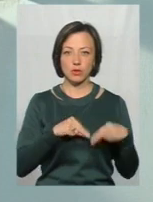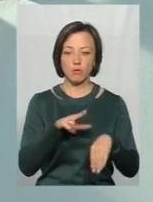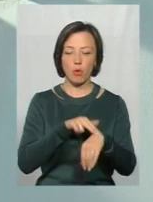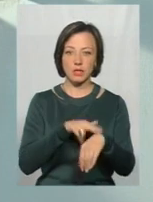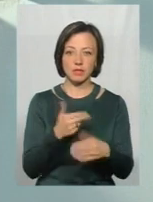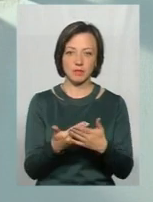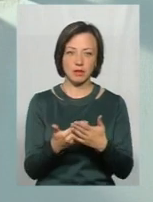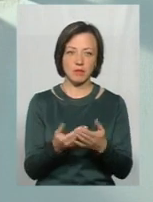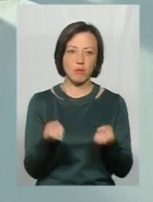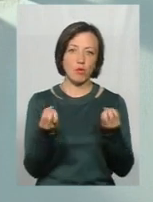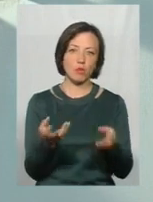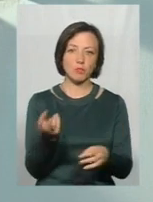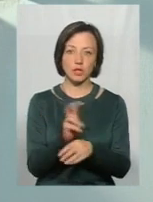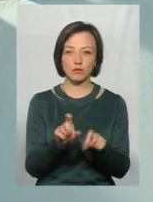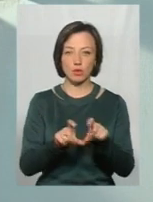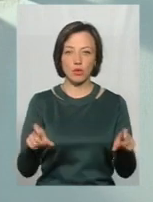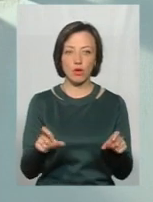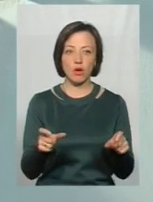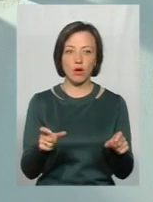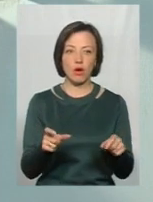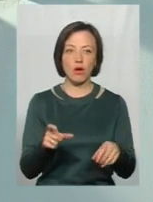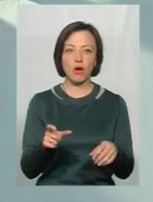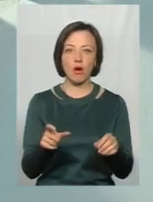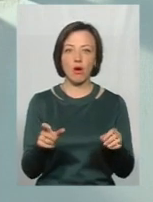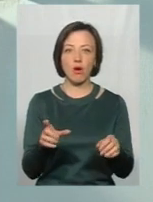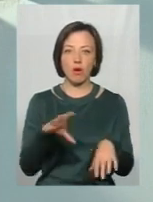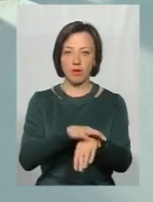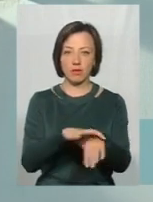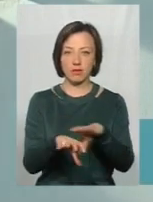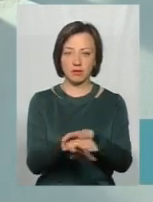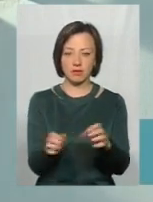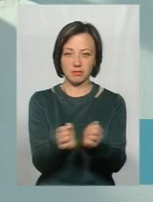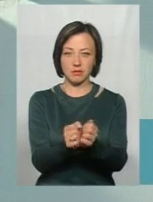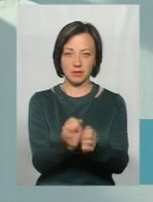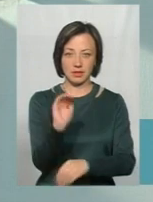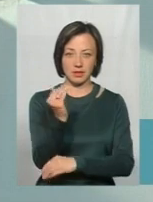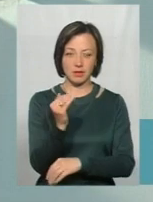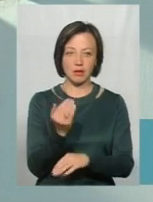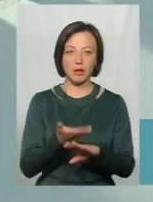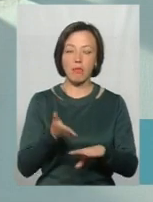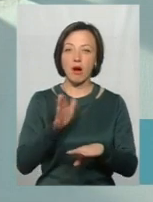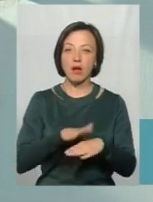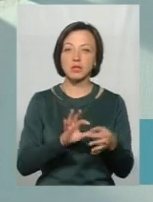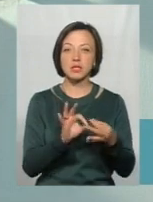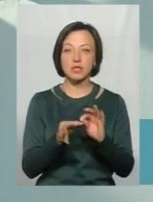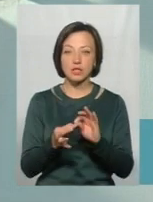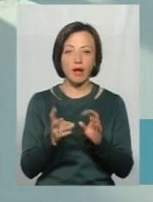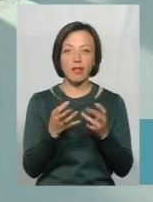співпрацюю з поліцейськими, це так просто прийти в школу, одягнути кайданки на дитину, і все, і затримати правопорушника. Набагато складніше